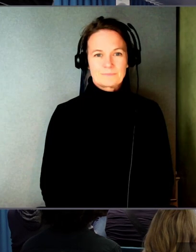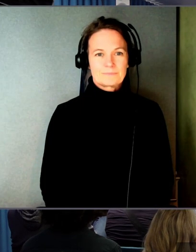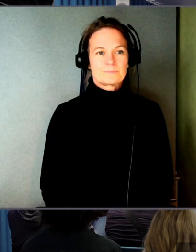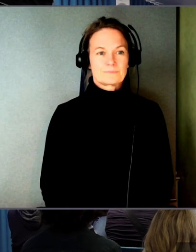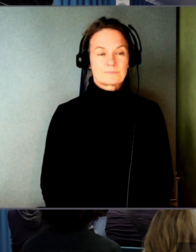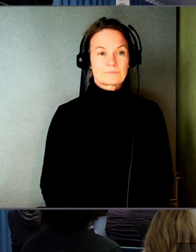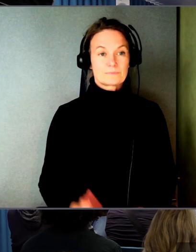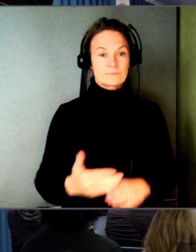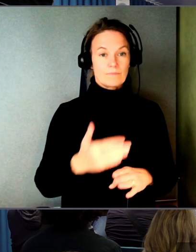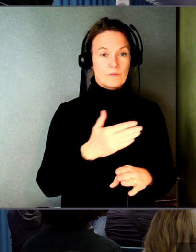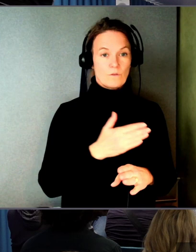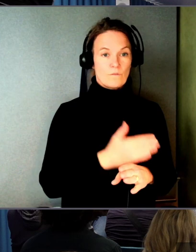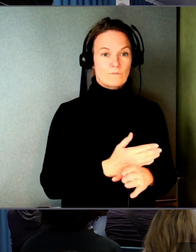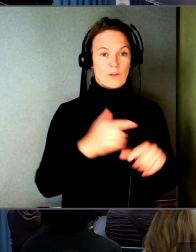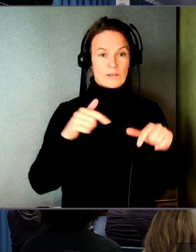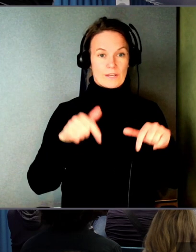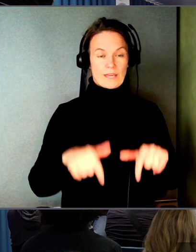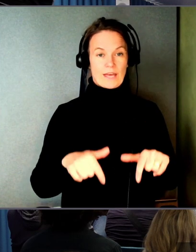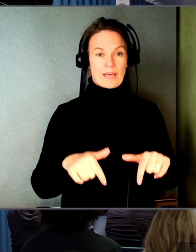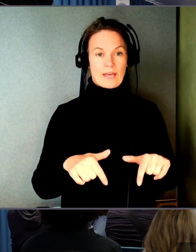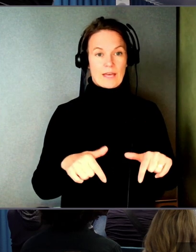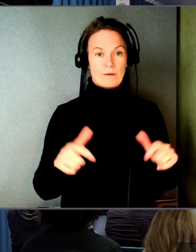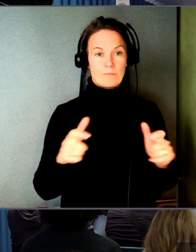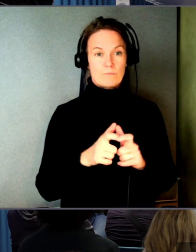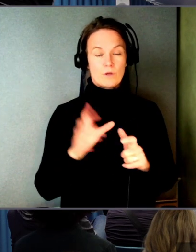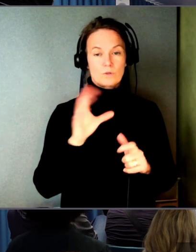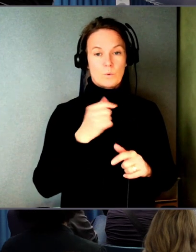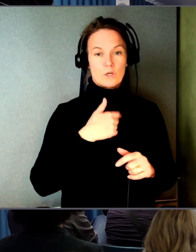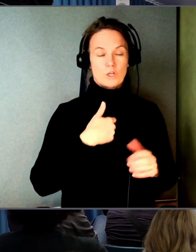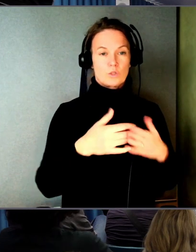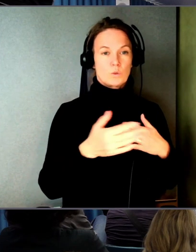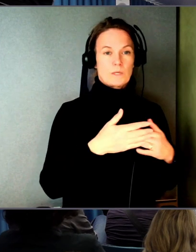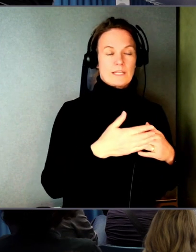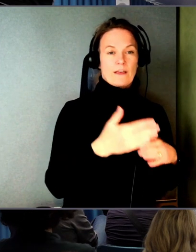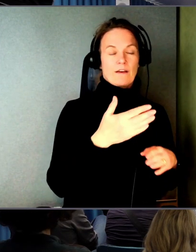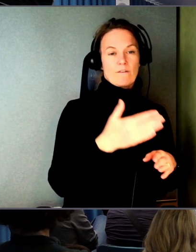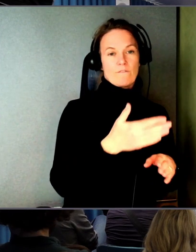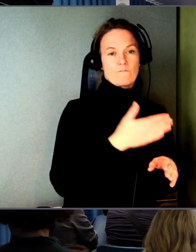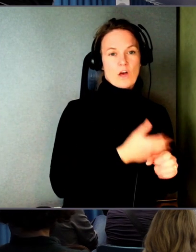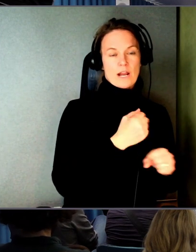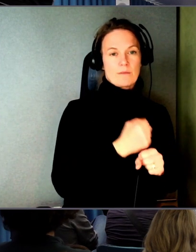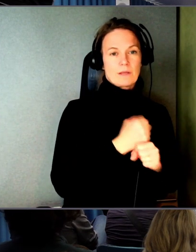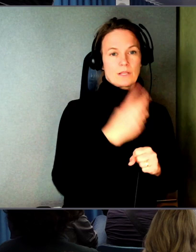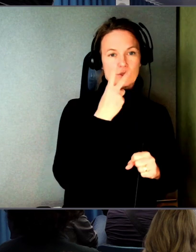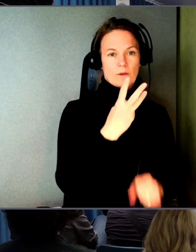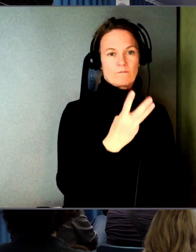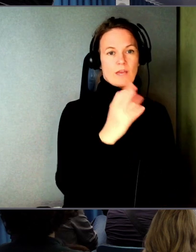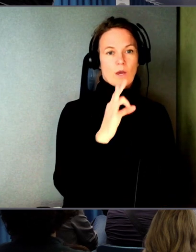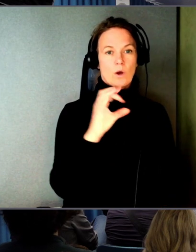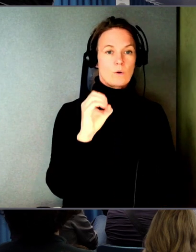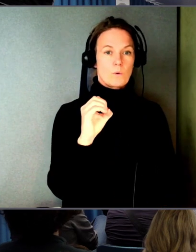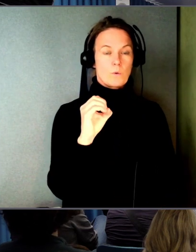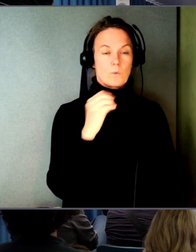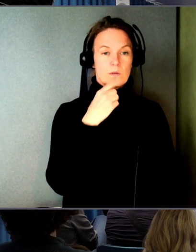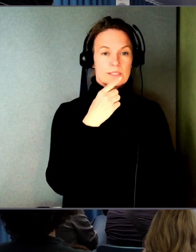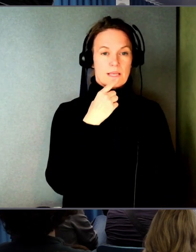Inför det här eventet så satt jag och gjorde lite research. Jag såg då att WHO säger